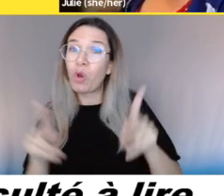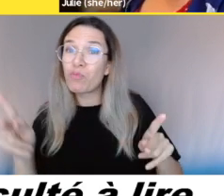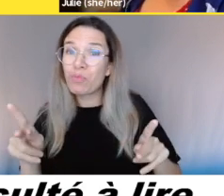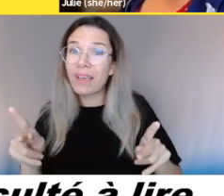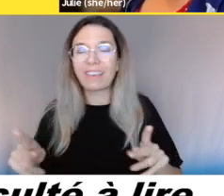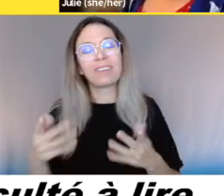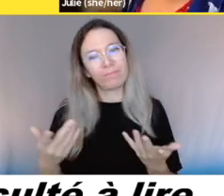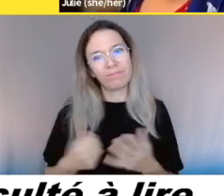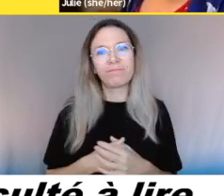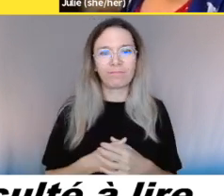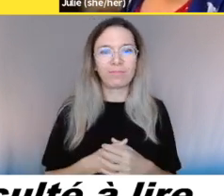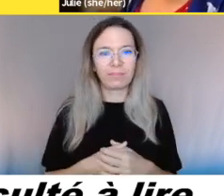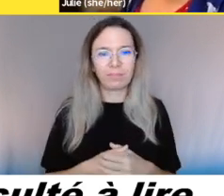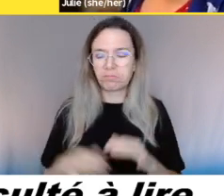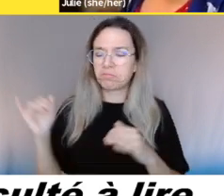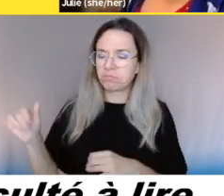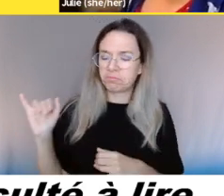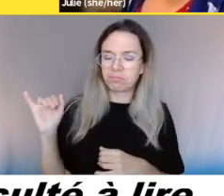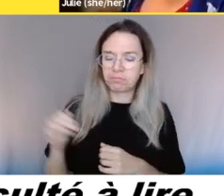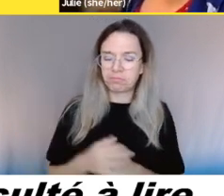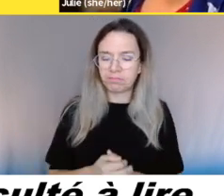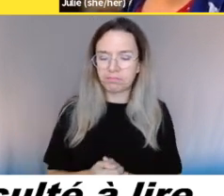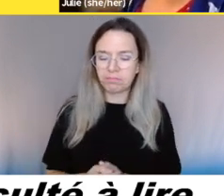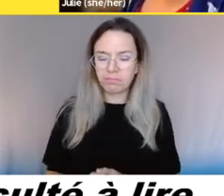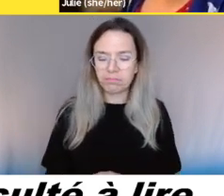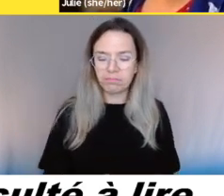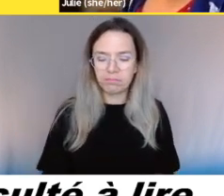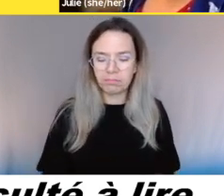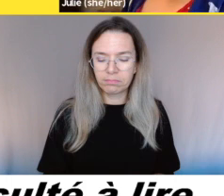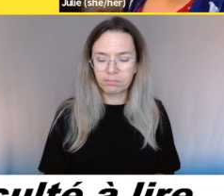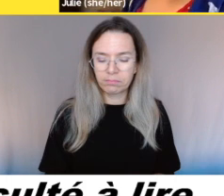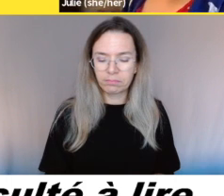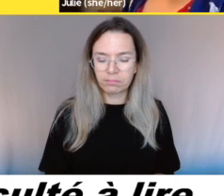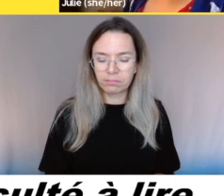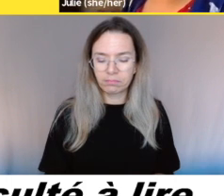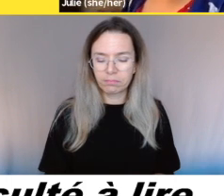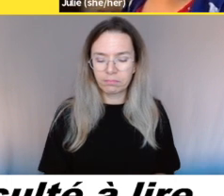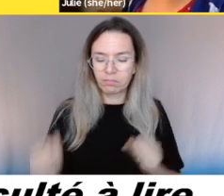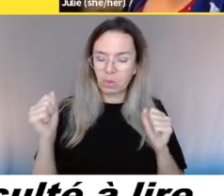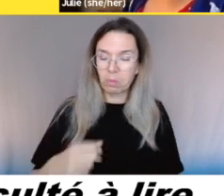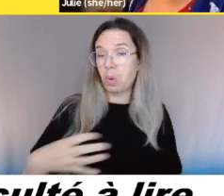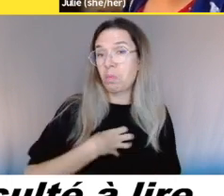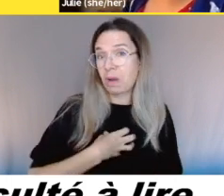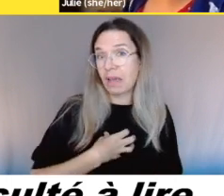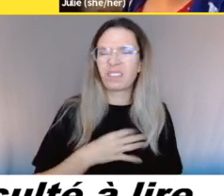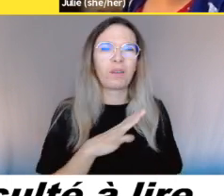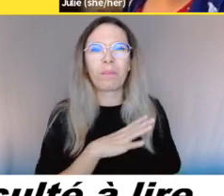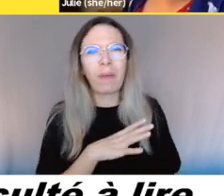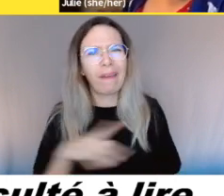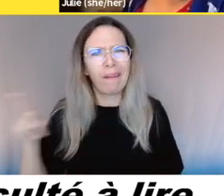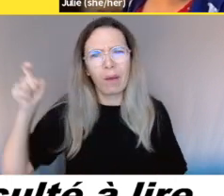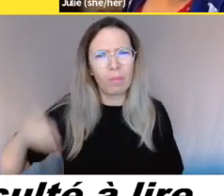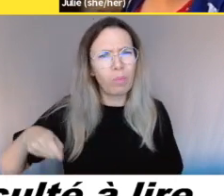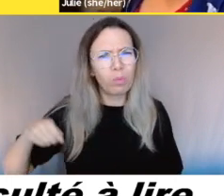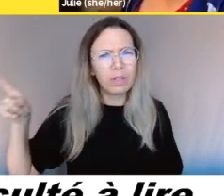s'apprête et donc ça serait dépôt de plainte auprès de la commission des droits de la personne et des droits de la jeunesse au